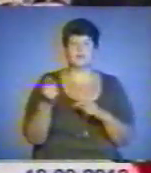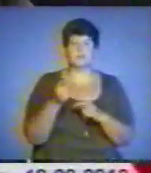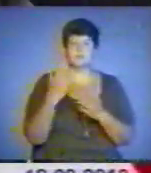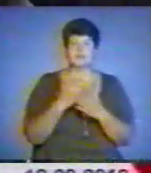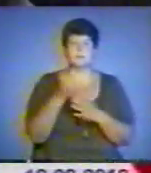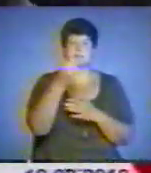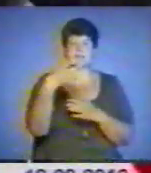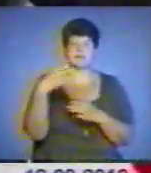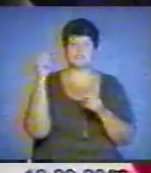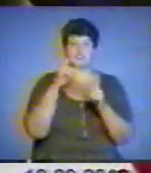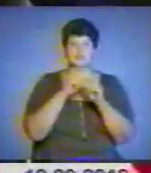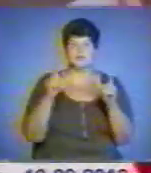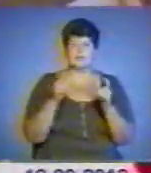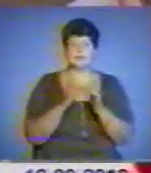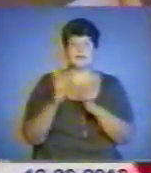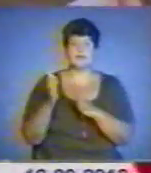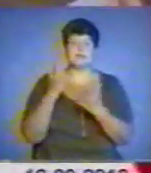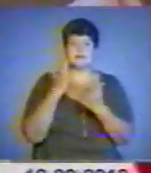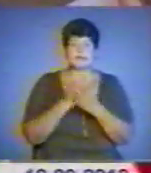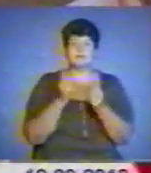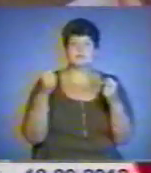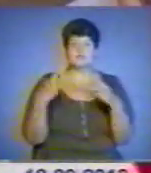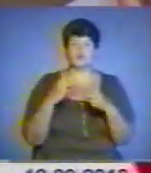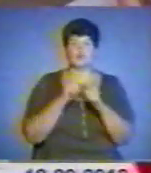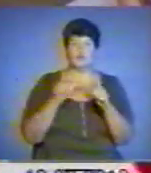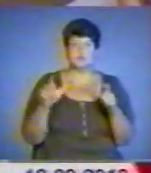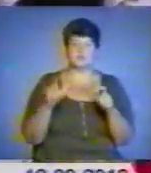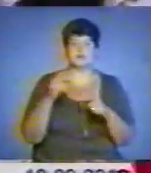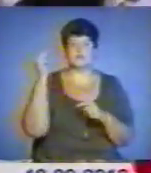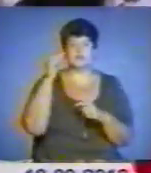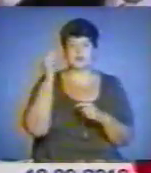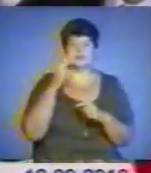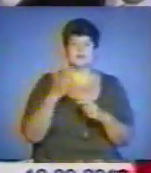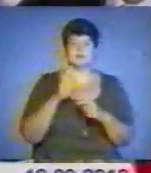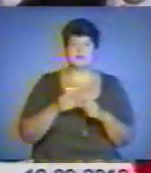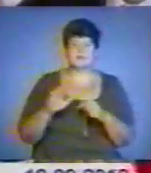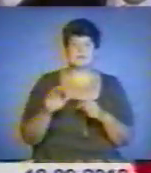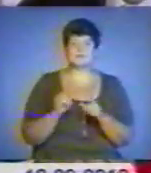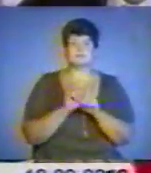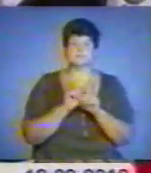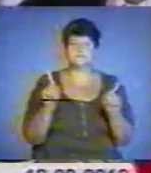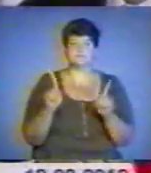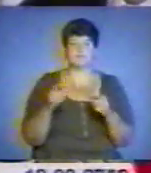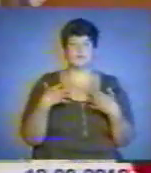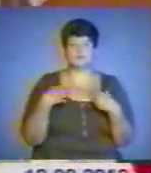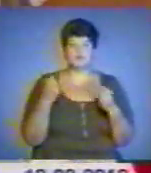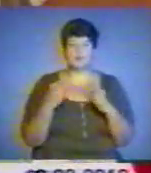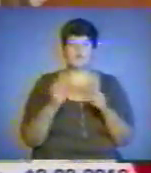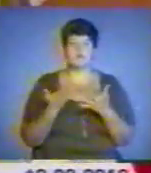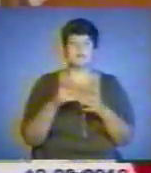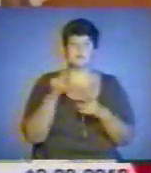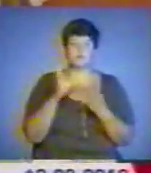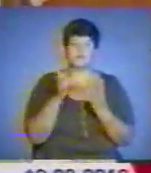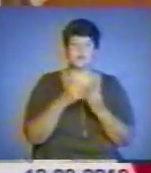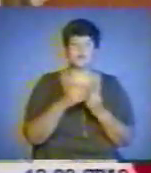шкіл-інтернатів, також є спеціалізовані школи, де навчаються діти з відхиленням у здоров'ї. У конкурсі враховуватимуть умови навчання та